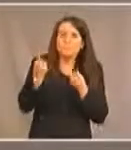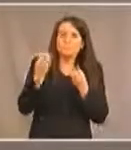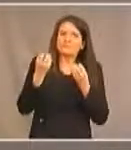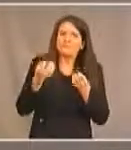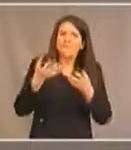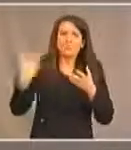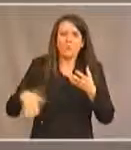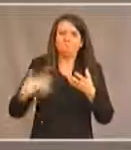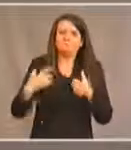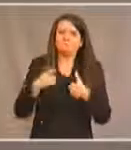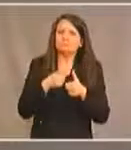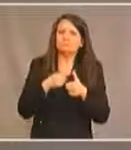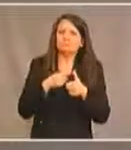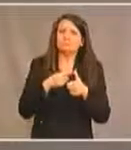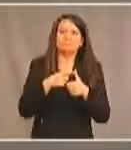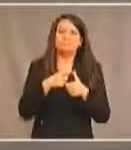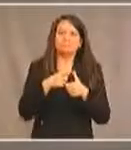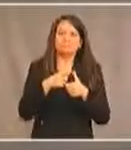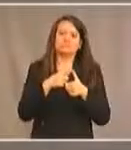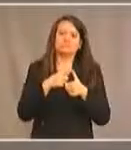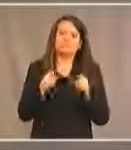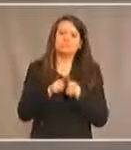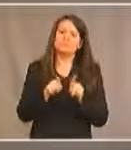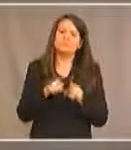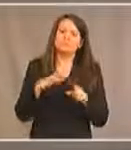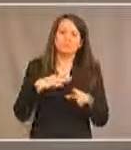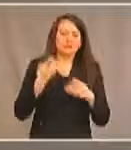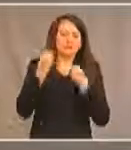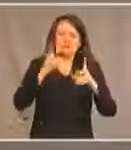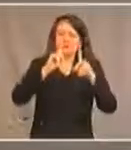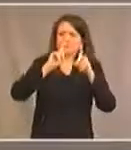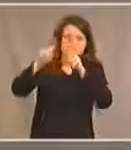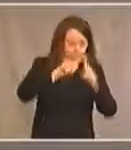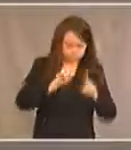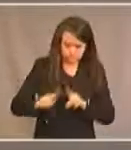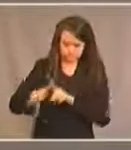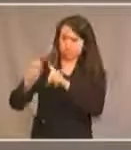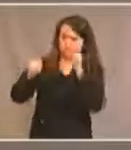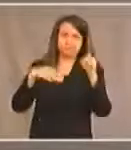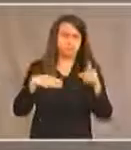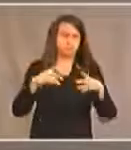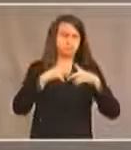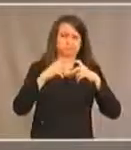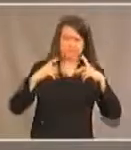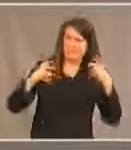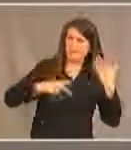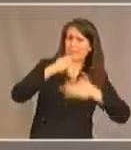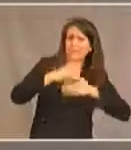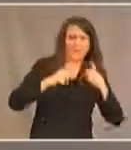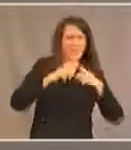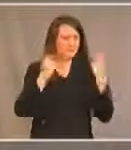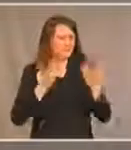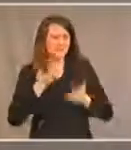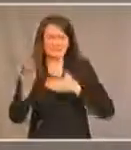et à cause de la diversité de l'information, la variété de programmes et de services